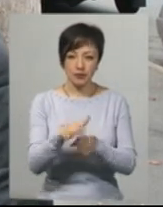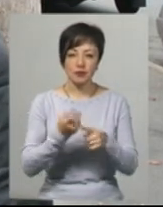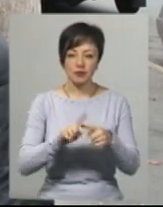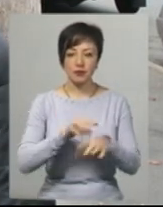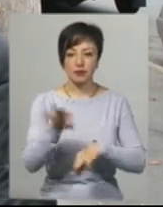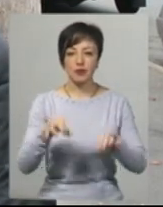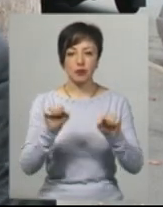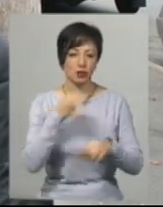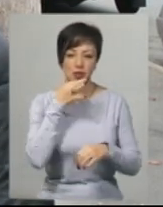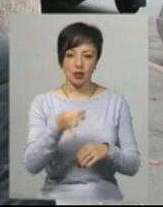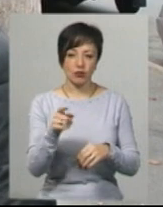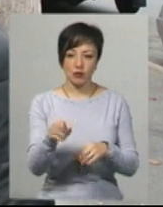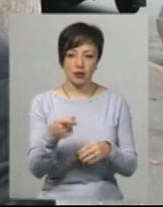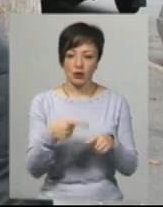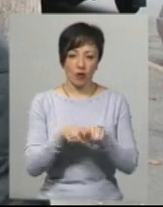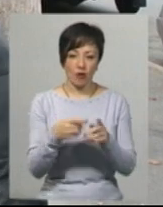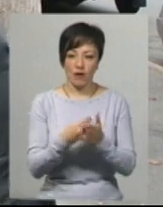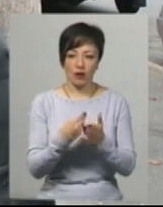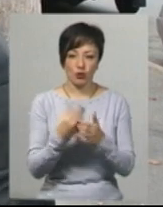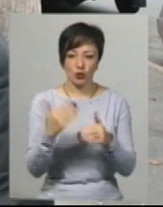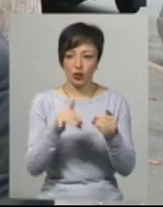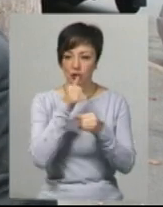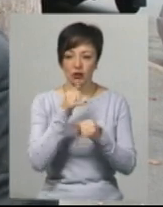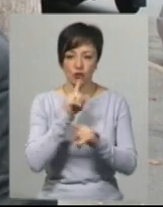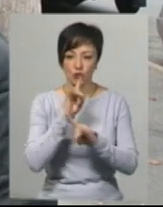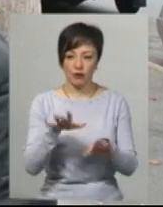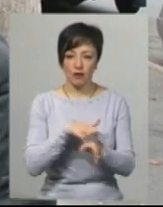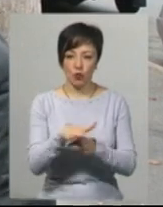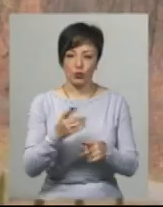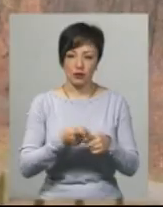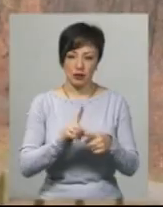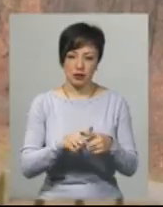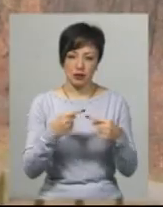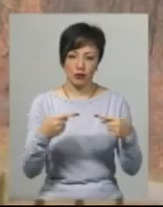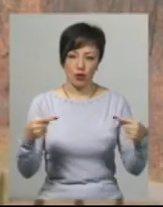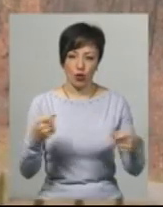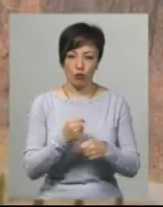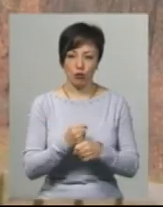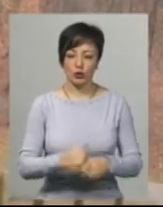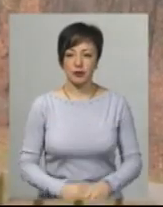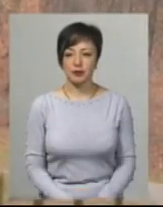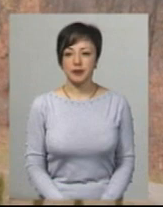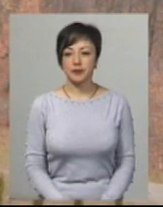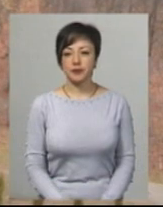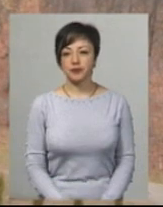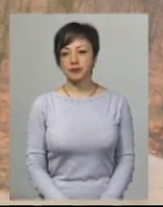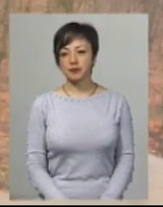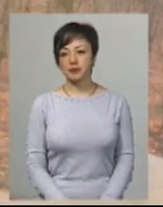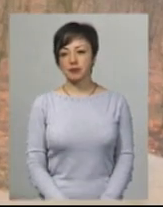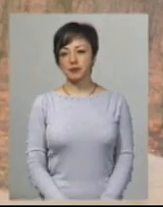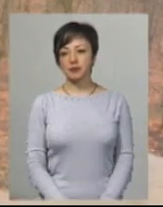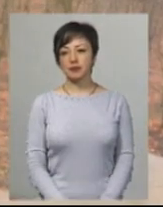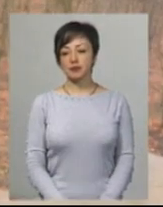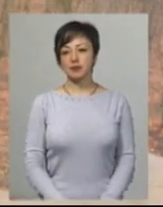проєкт, він може сказати, що він за таку вартість вже не буде виконувати ці роботи. Дарина Денисенко, Катерина Шевчук, Юрій Чорний, Віктор